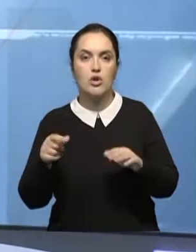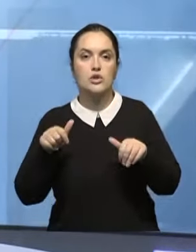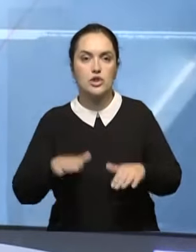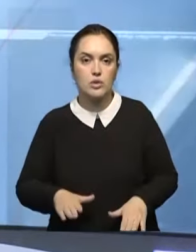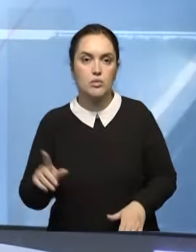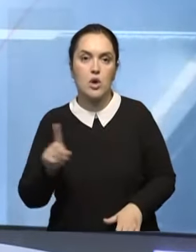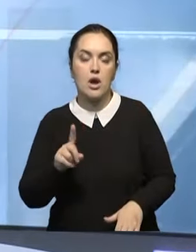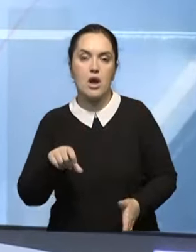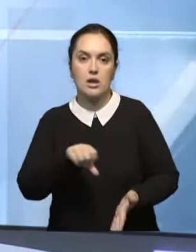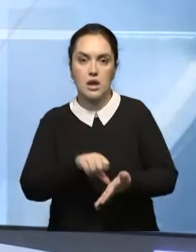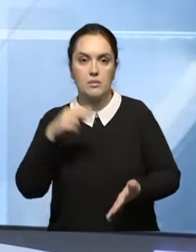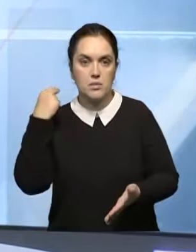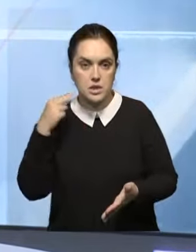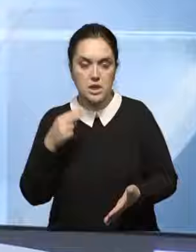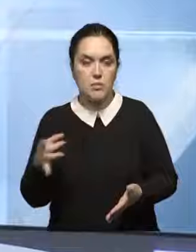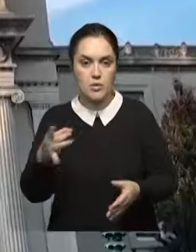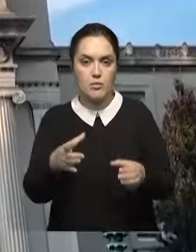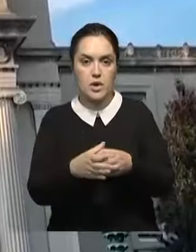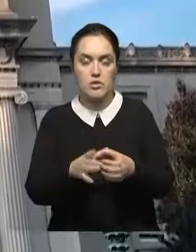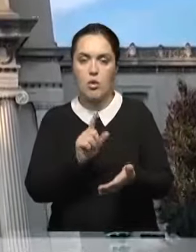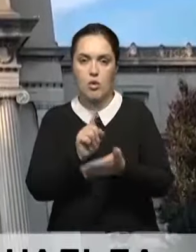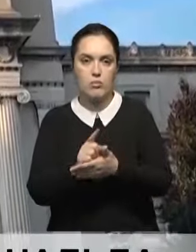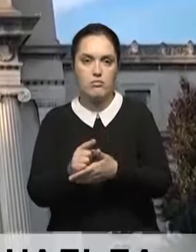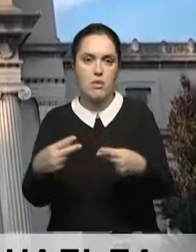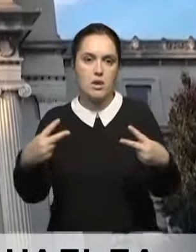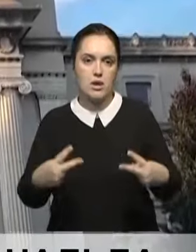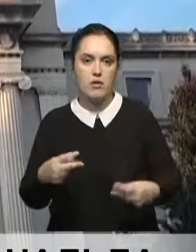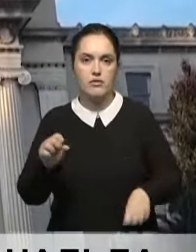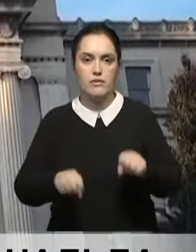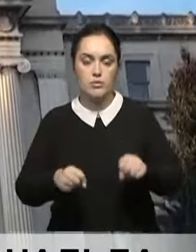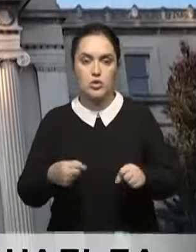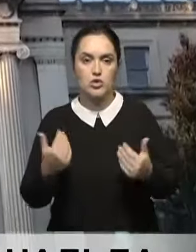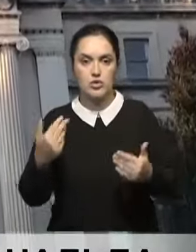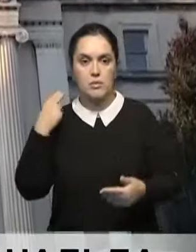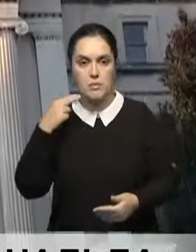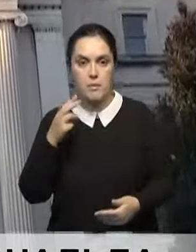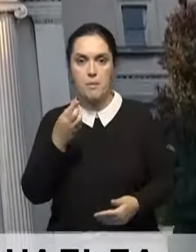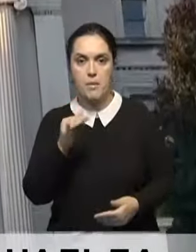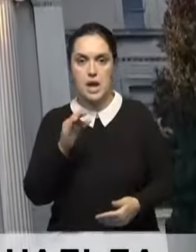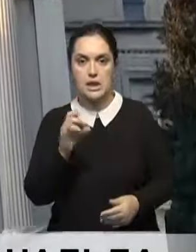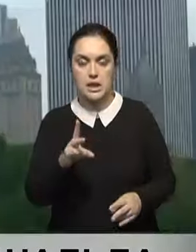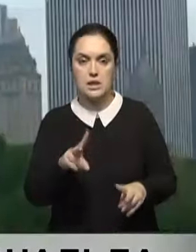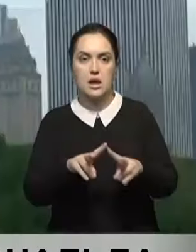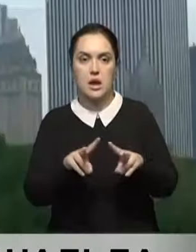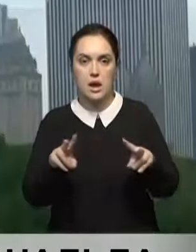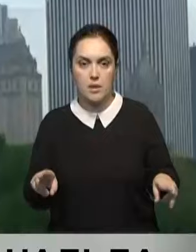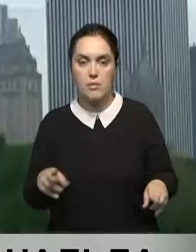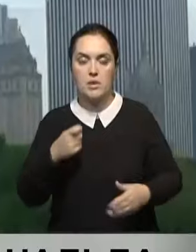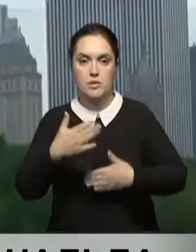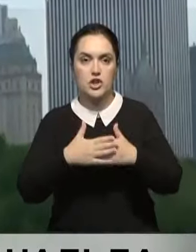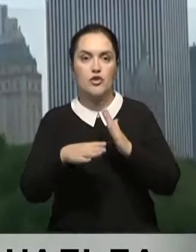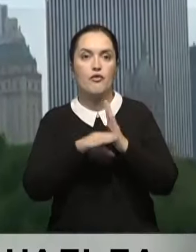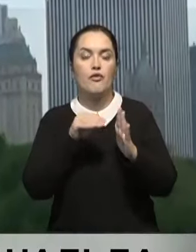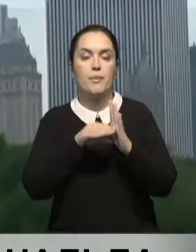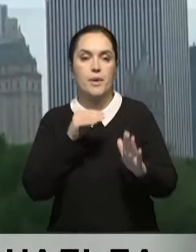объясняют тем, что кандидат президента от республиканской партии должен иметь равные возможности с действующим лидером США Джо Байденом на